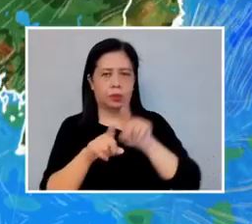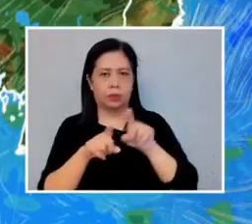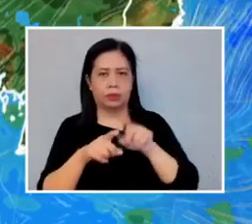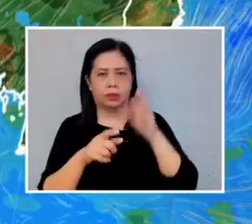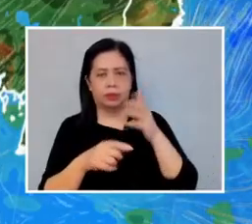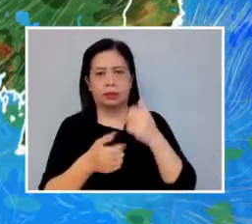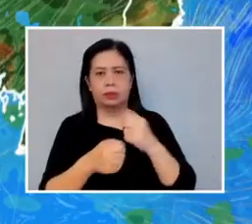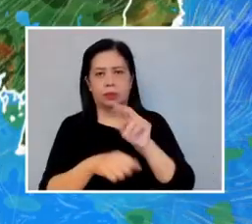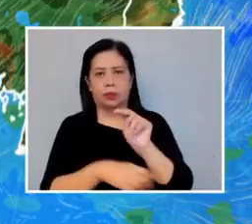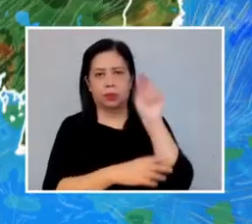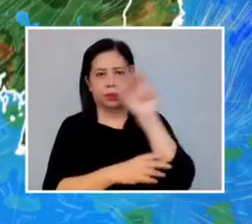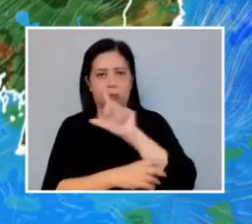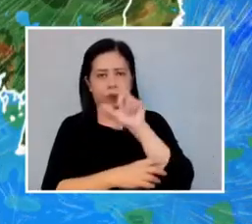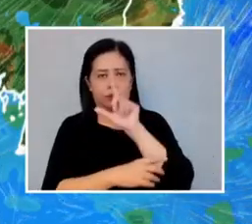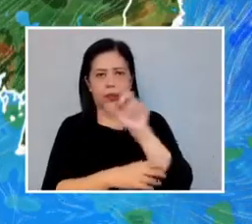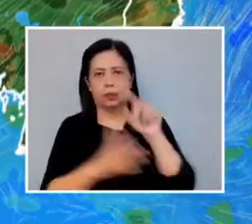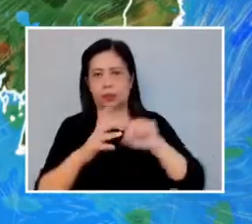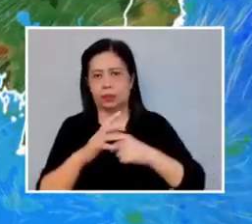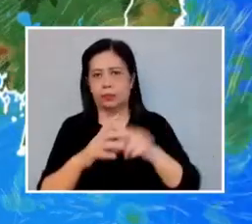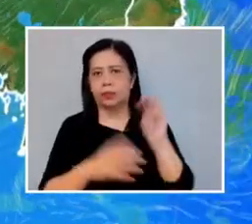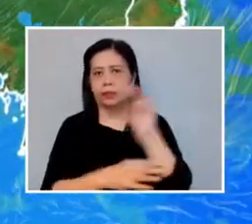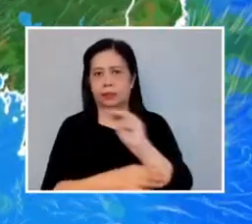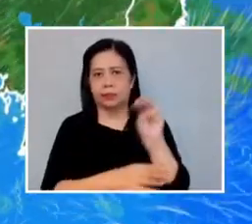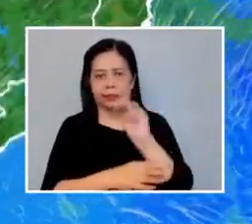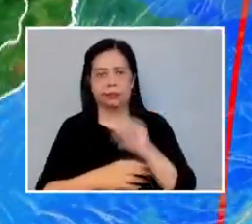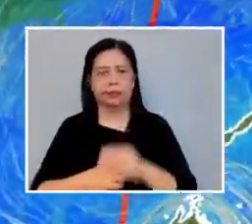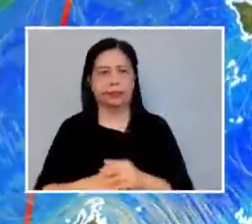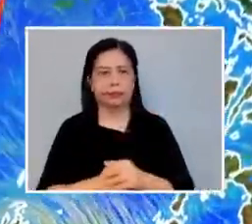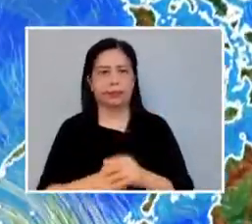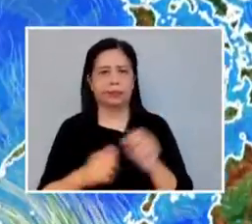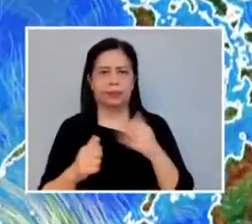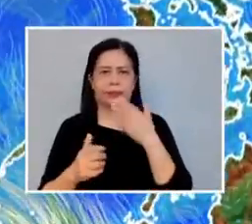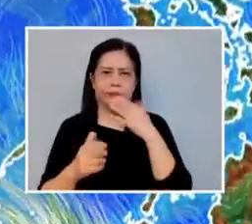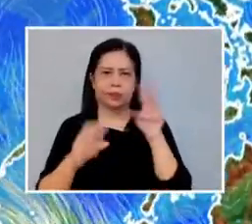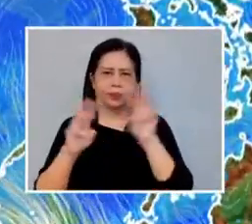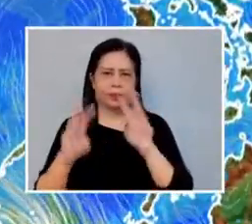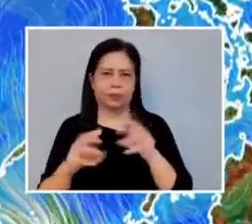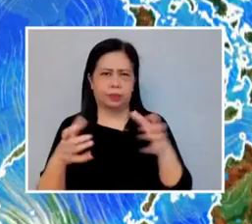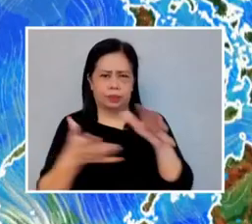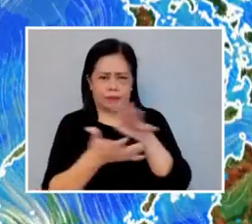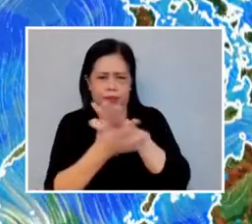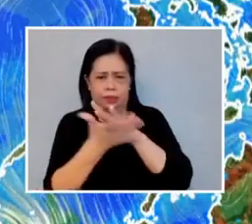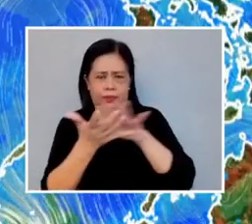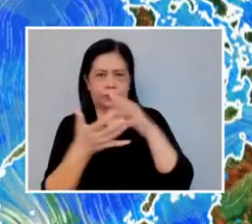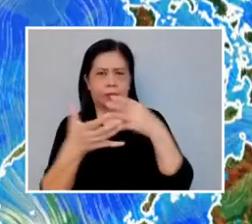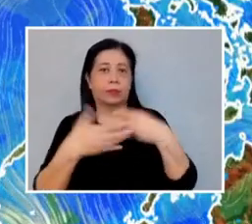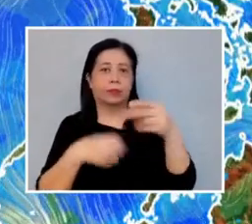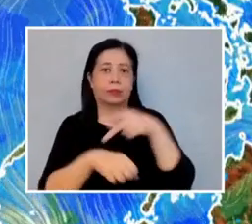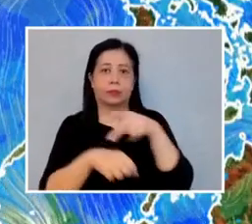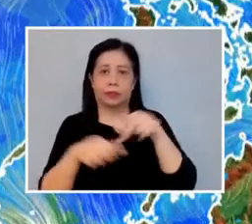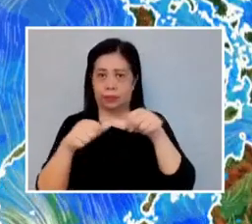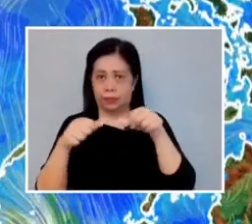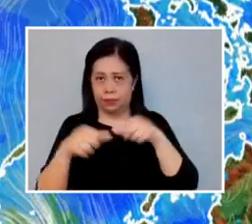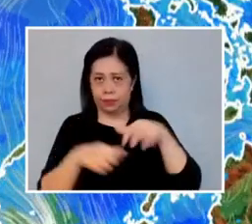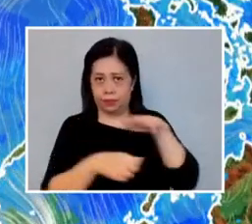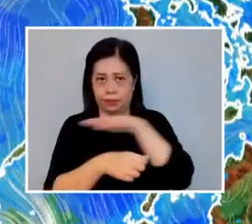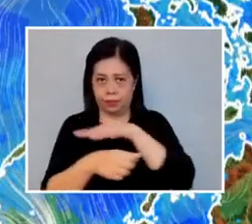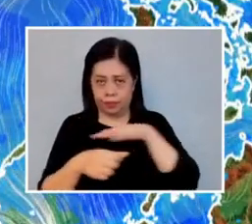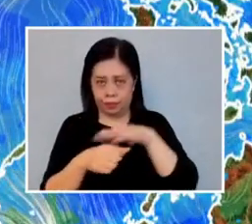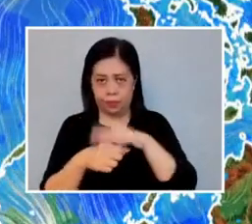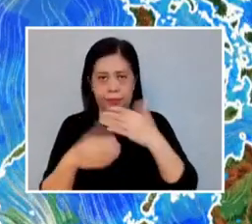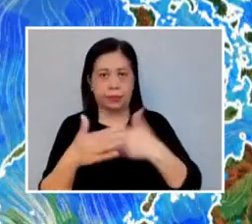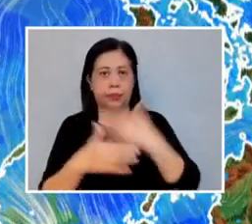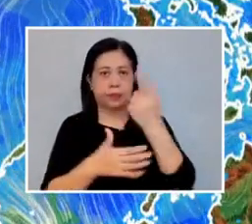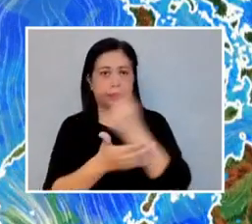Northern Luzon simula sa lunes. Samantala, isang sama ng panahon naman ang mabubuo sa labas ng Philippine Area of Responsibility next